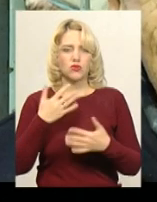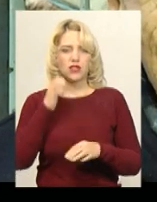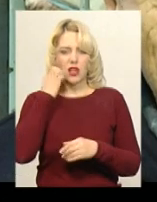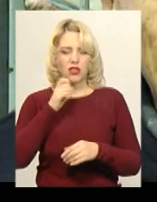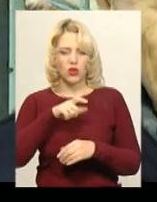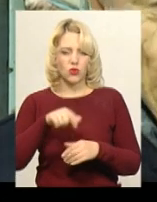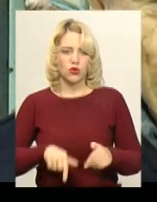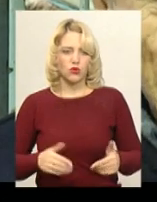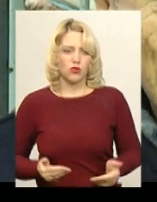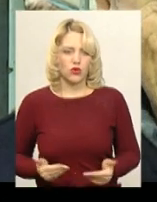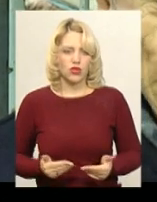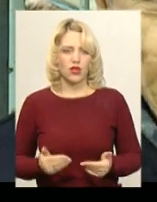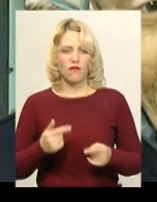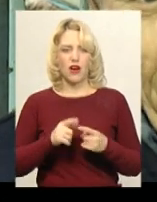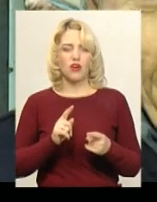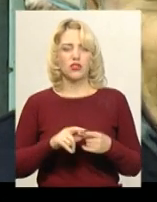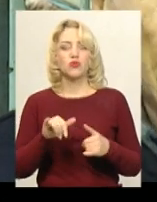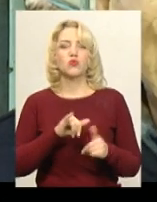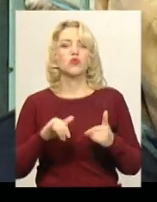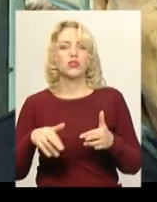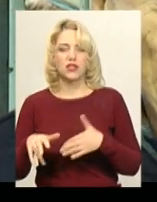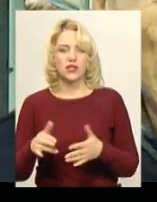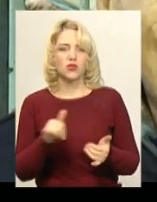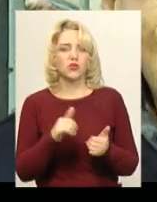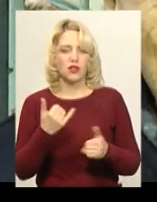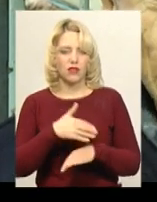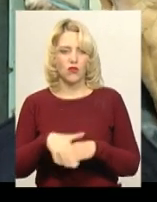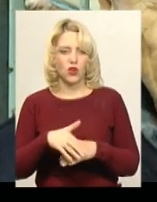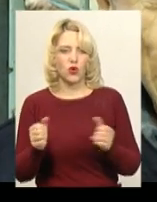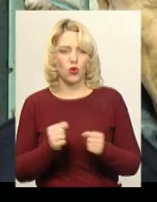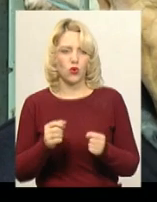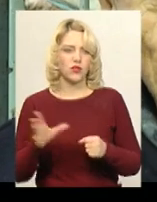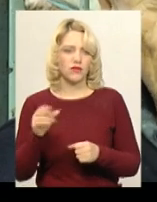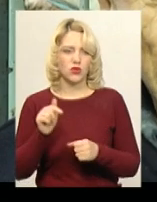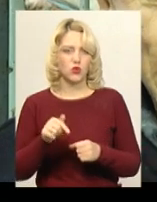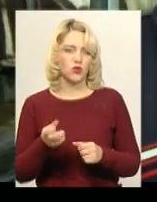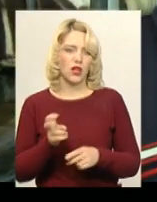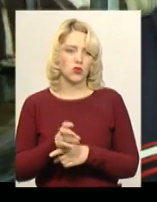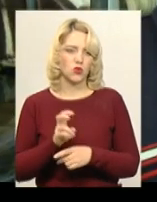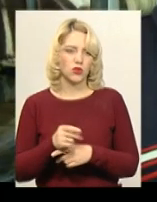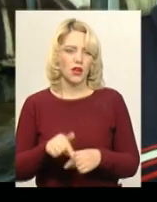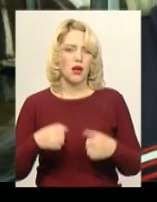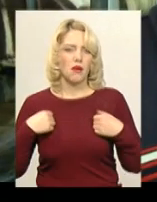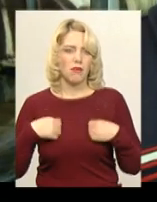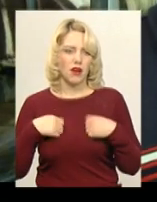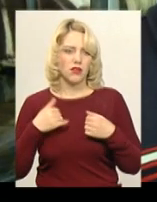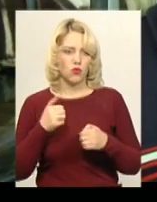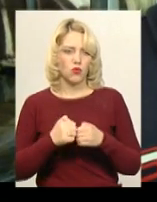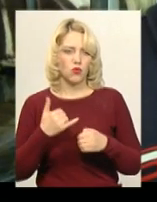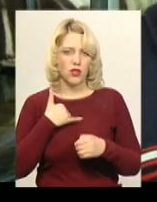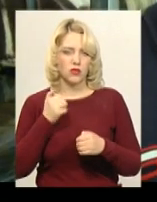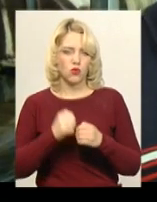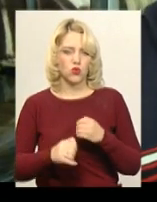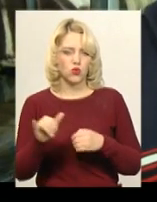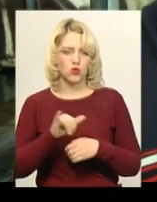проживають, їм десь треба підвідіватися. На дворі зорах холодно, всі сюди йдуть. Баня в нас тут кожну суботу.